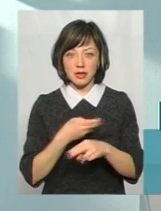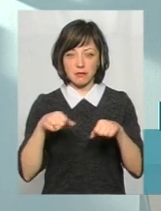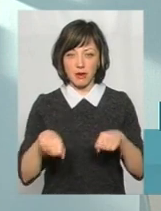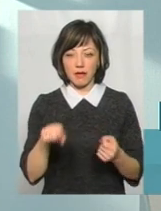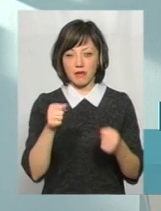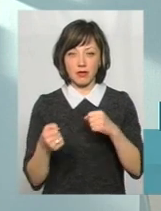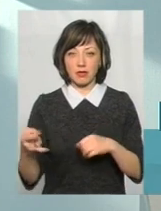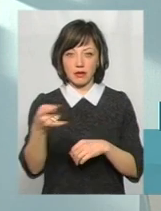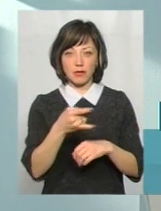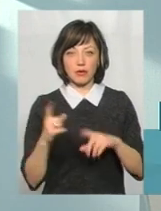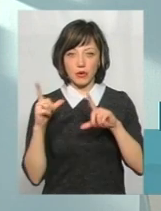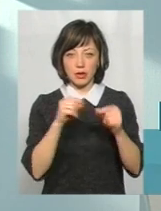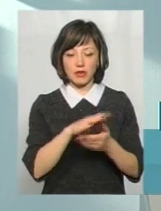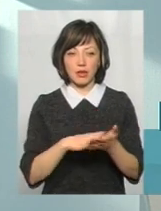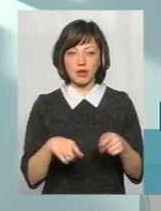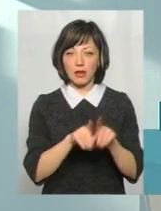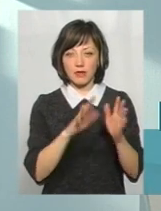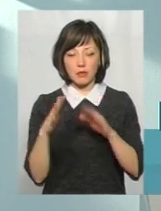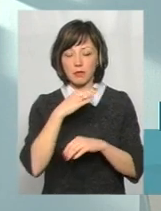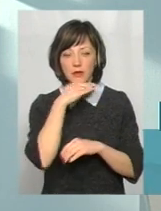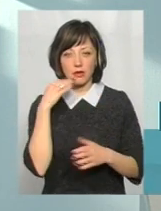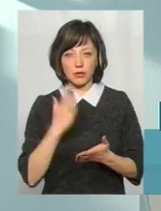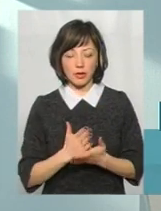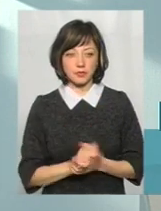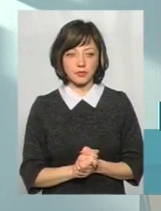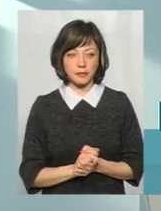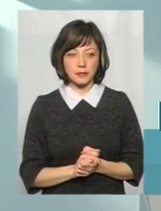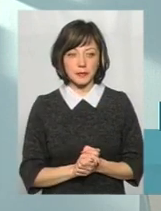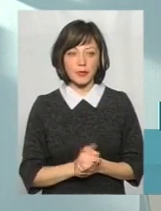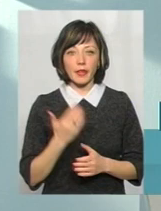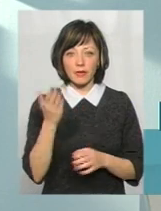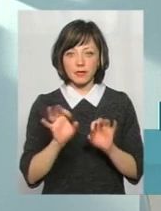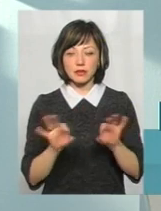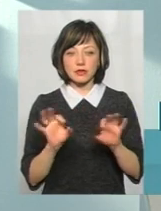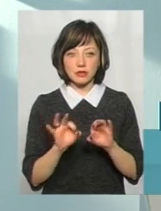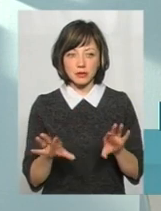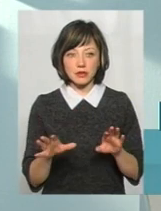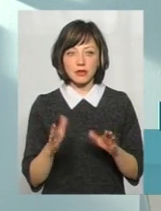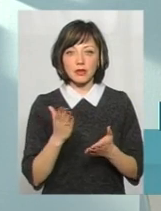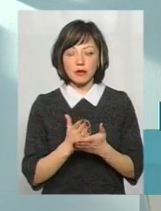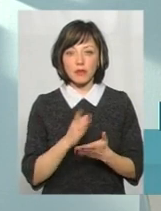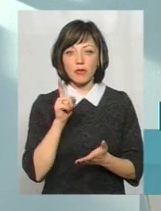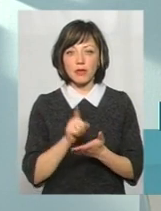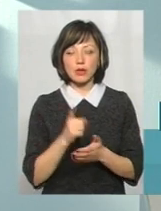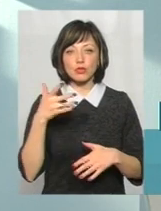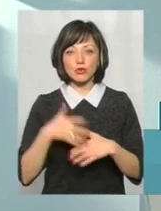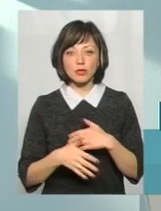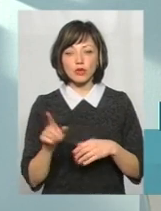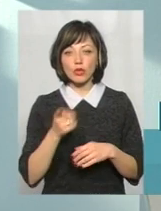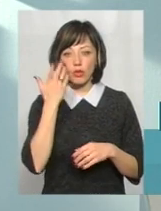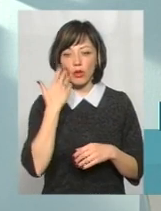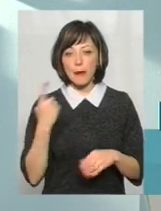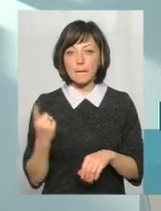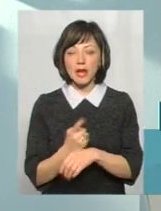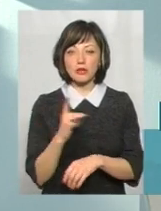керувати за керами і поїхати далі. Таких випадків досить велика кількість. І ви от про такі наводили. Так, аналогично. Тобто ви повинні зрозуміти, що коли